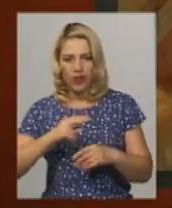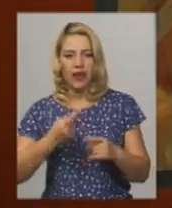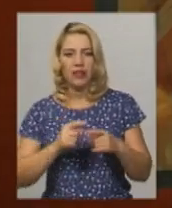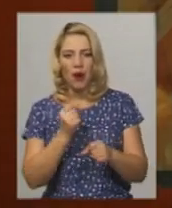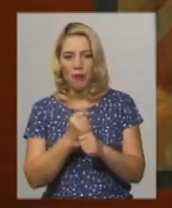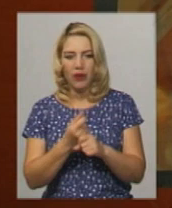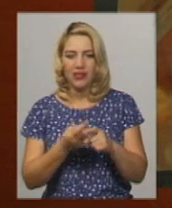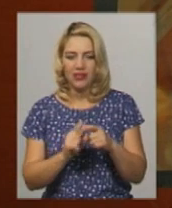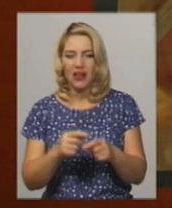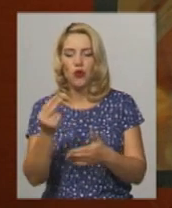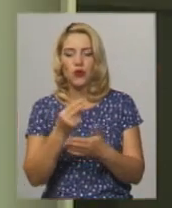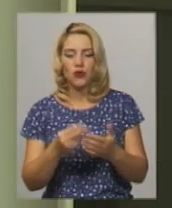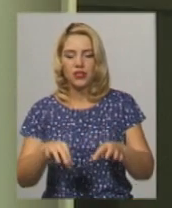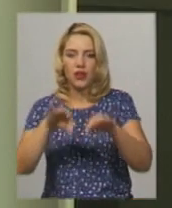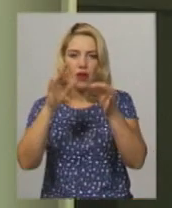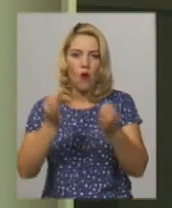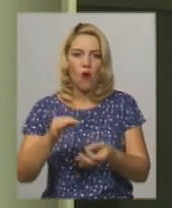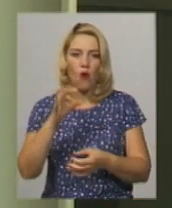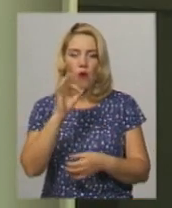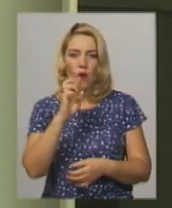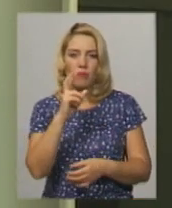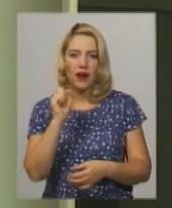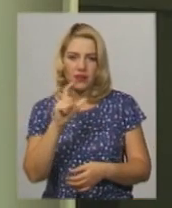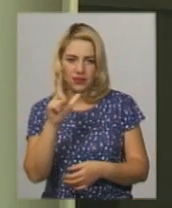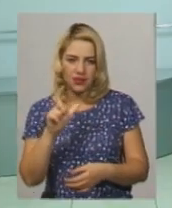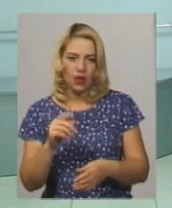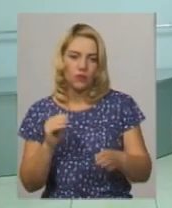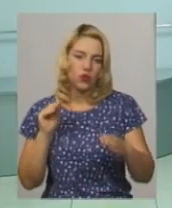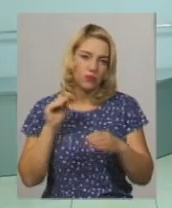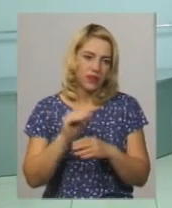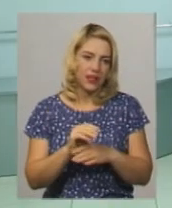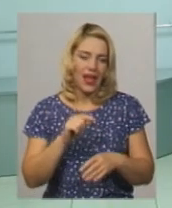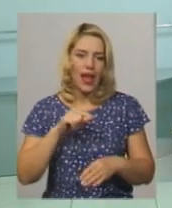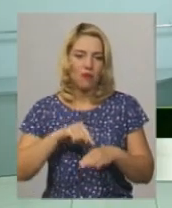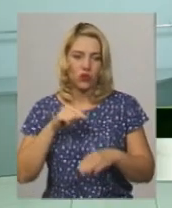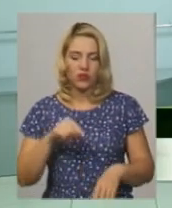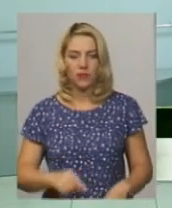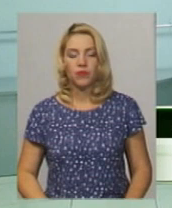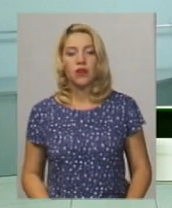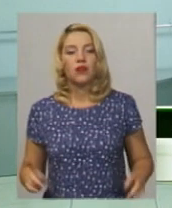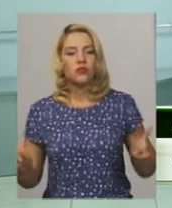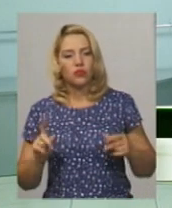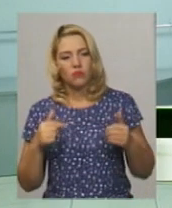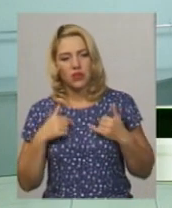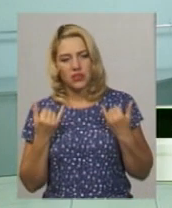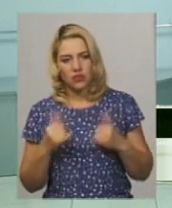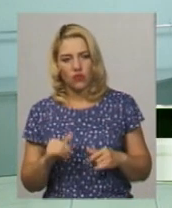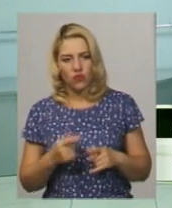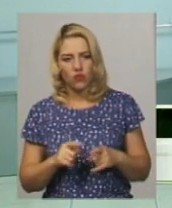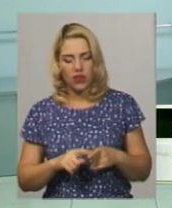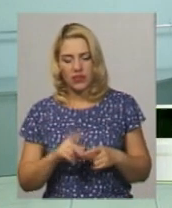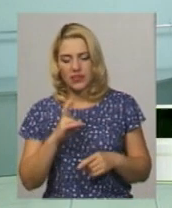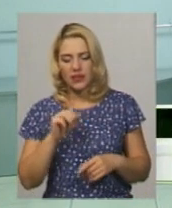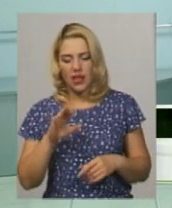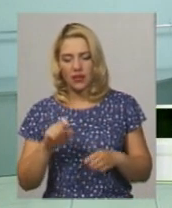художній символ, образ, додати емоцій. Що мене здивувало дуже, НАТО почало займатися